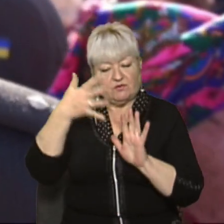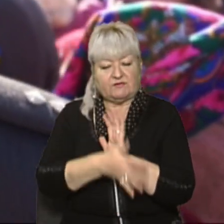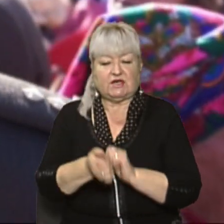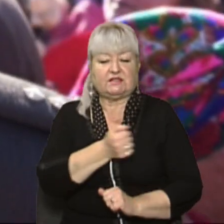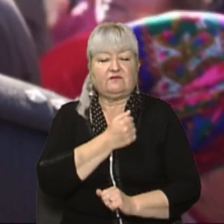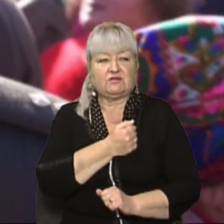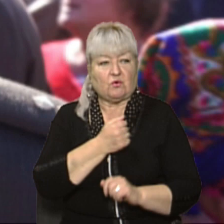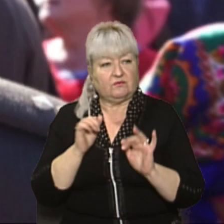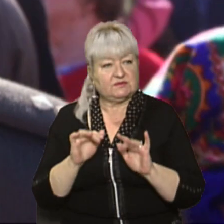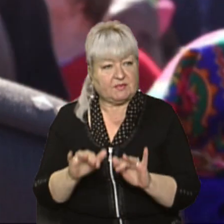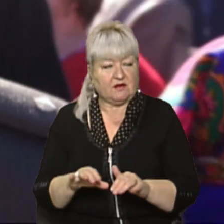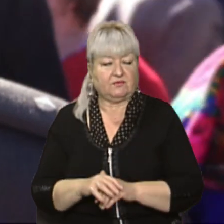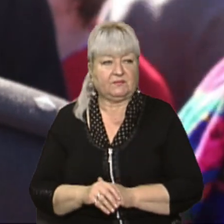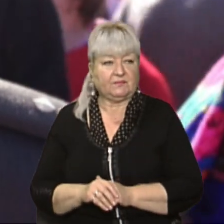справу,